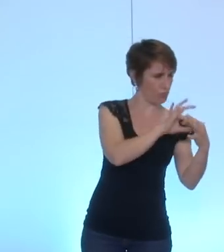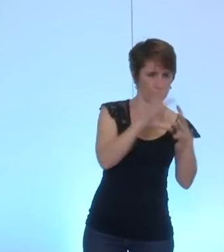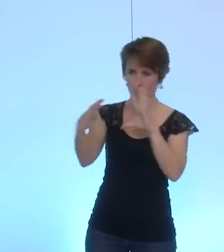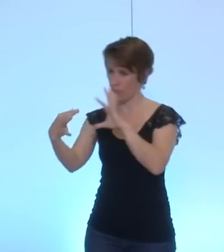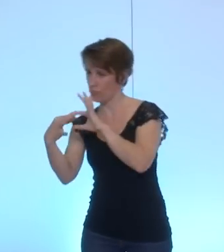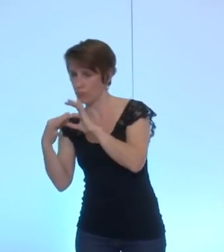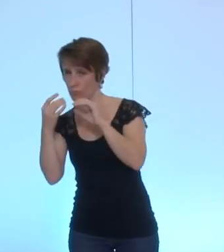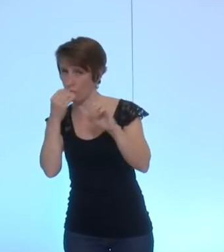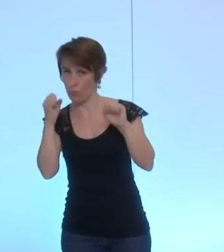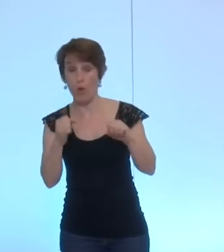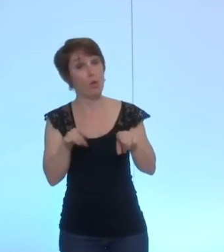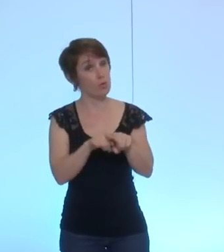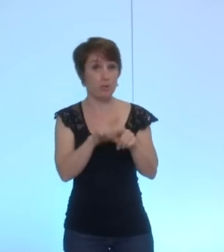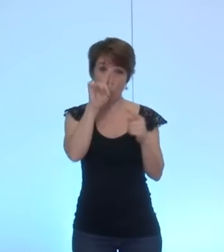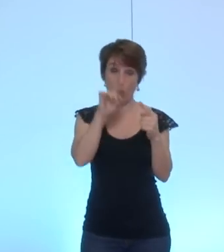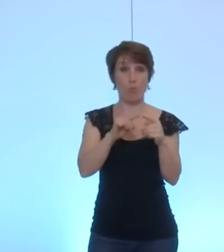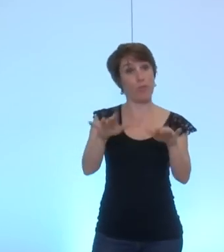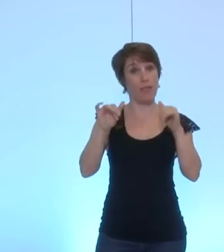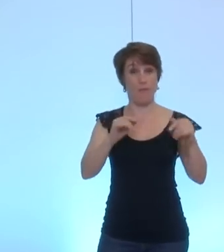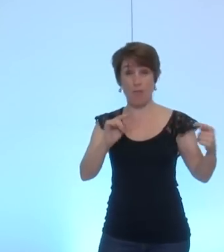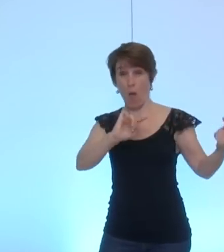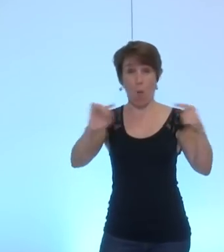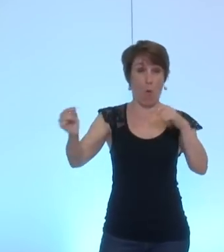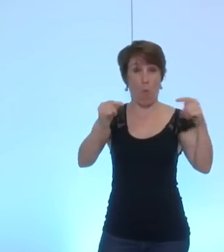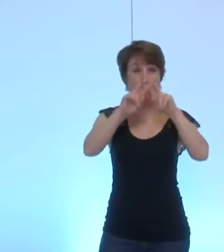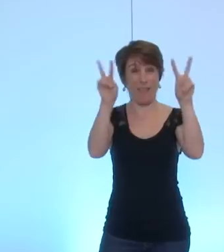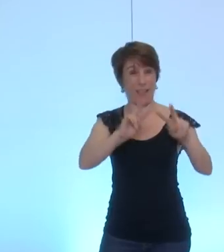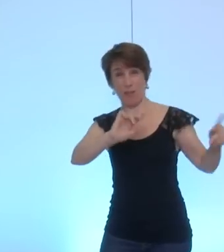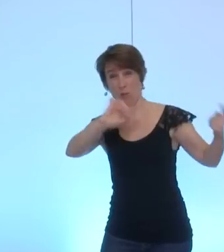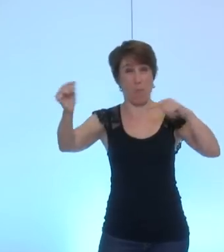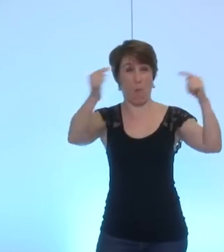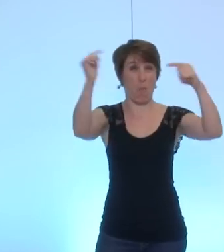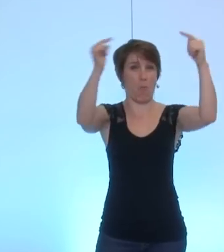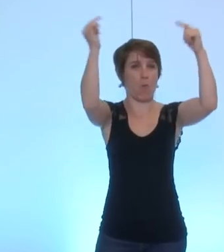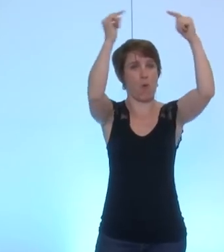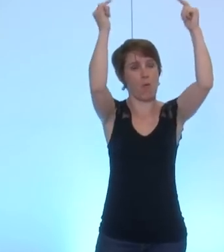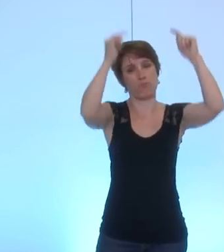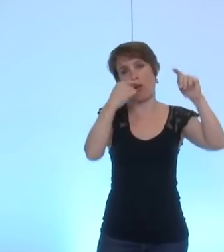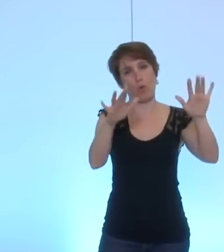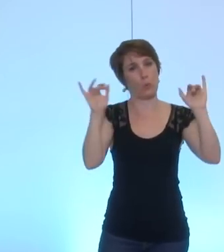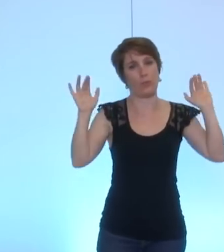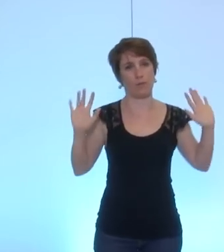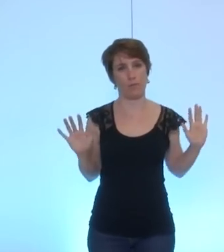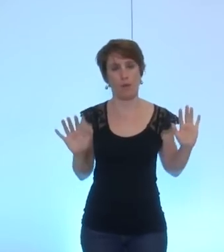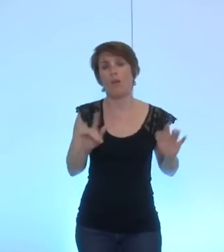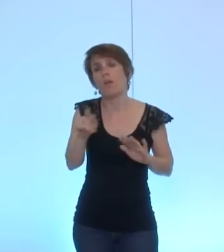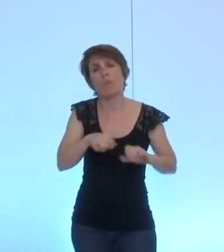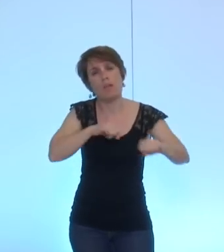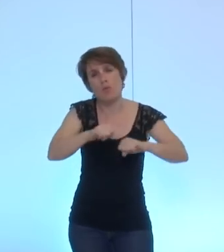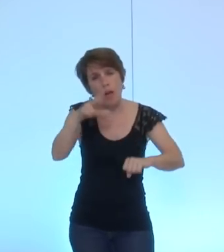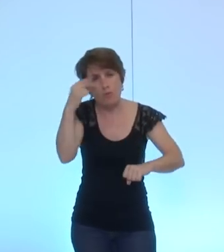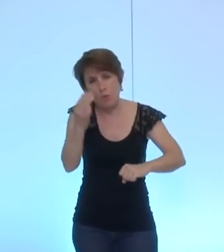'enflamme en oubliant la raison au bénéfice de la passion il n'est pas question de ne pas aider l'action humanitaire